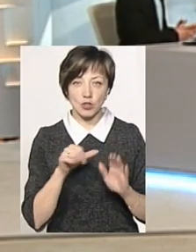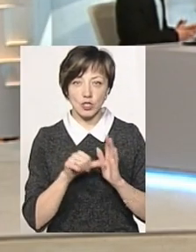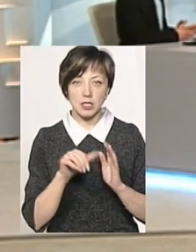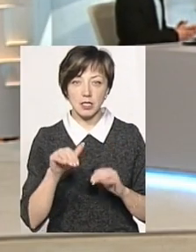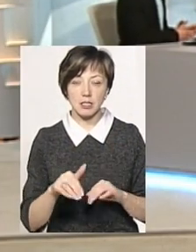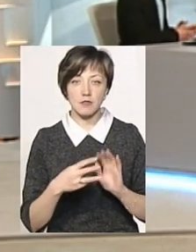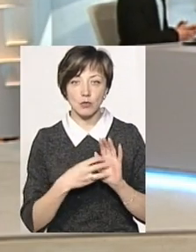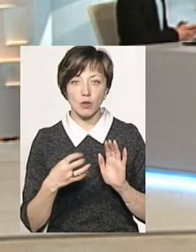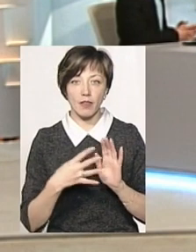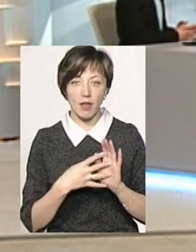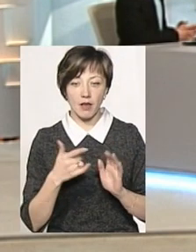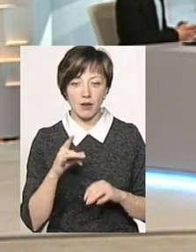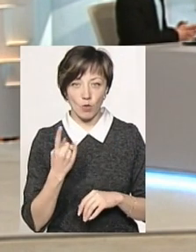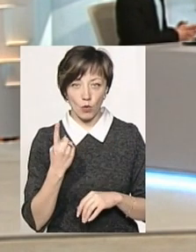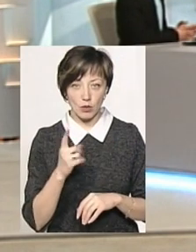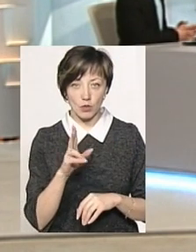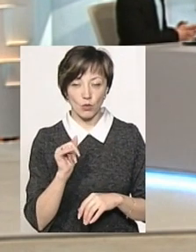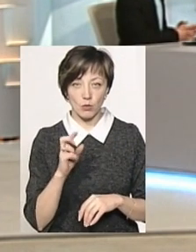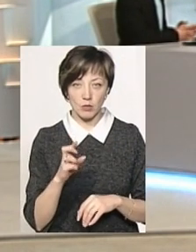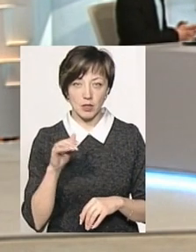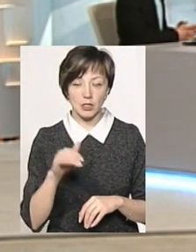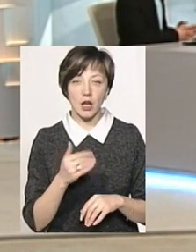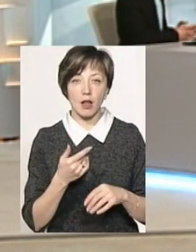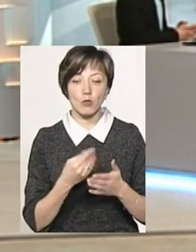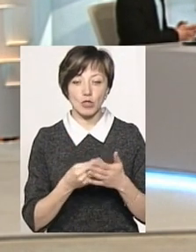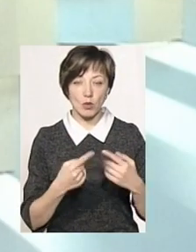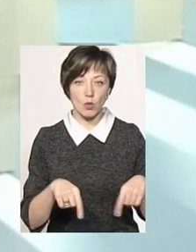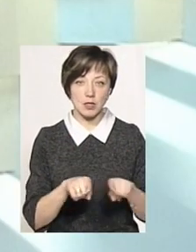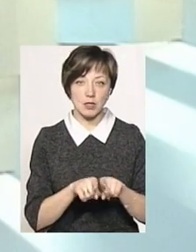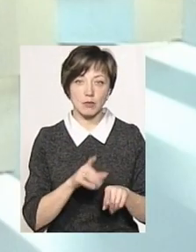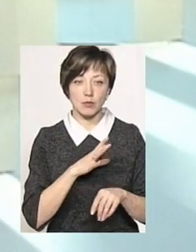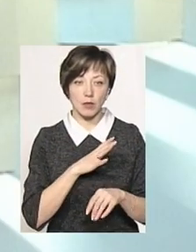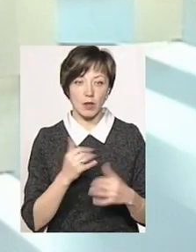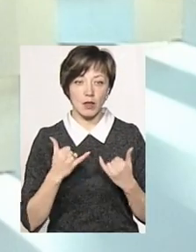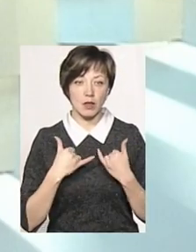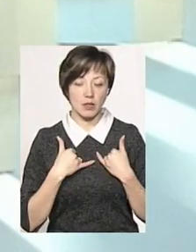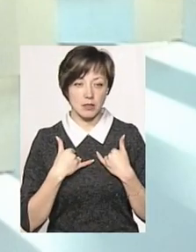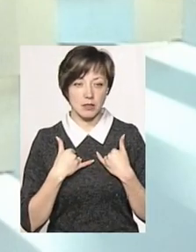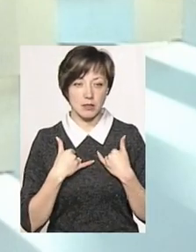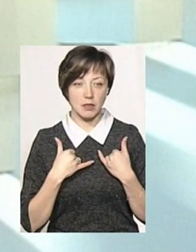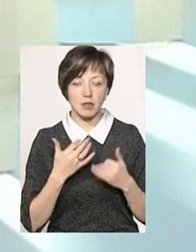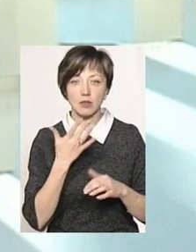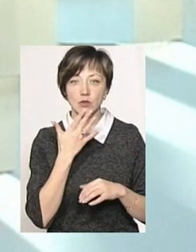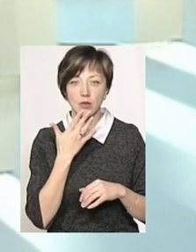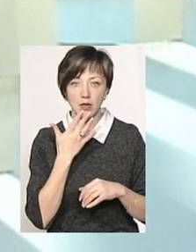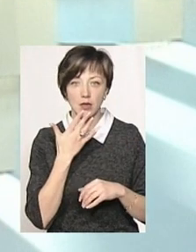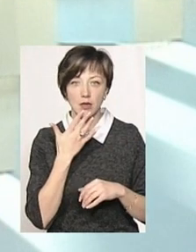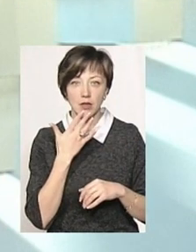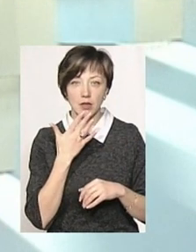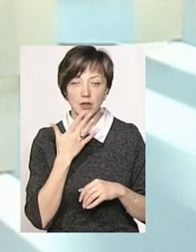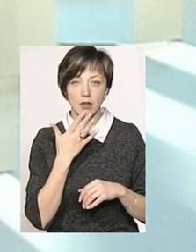6809 гривень за тисячу метрів кубічних, то для бюджетних організацій для нас Національна